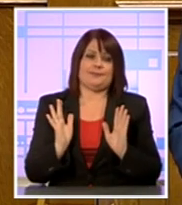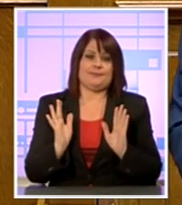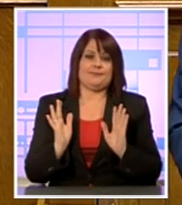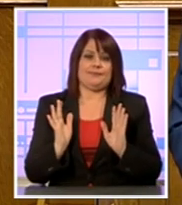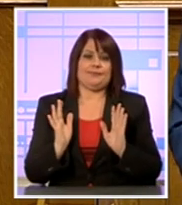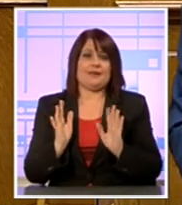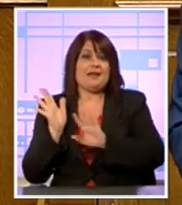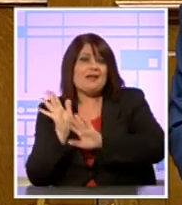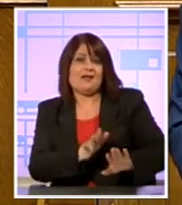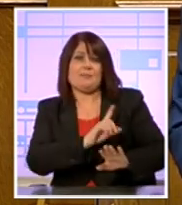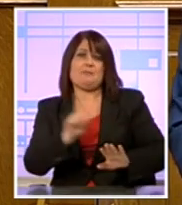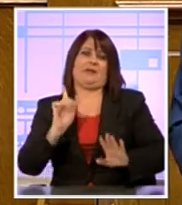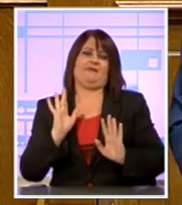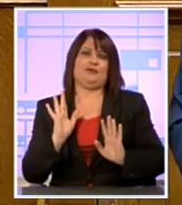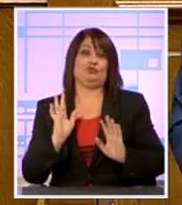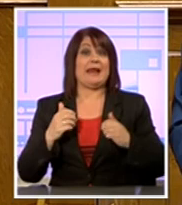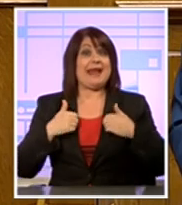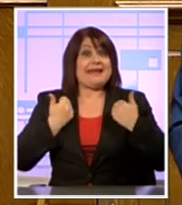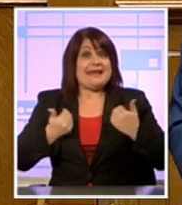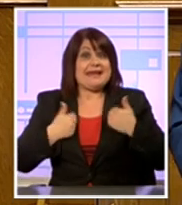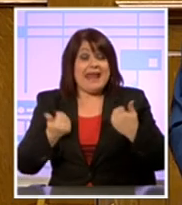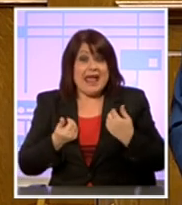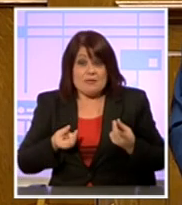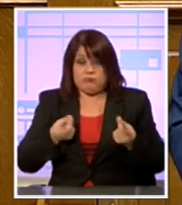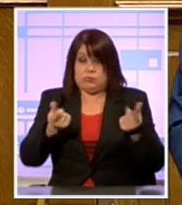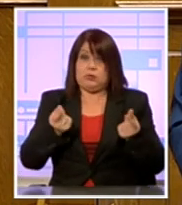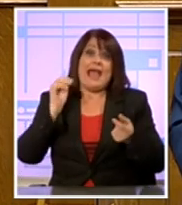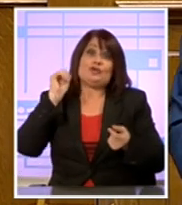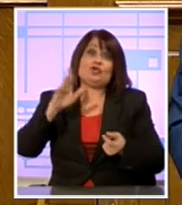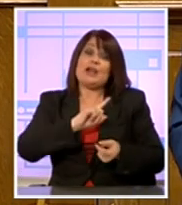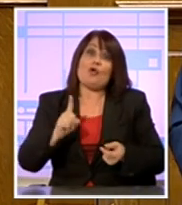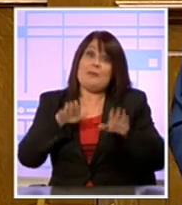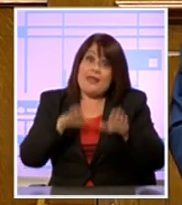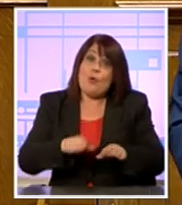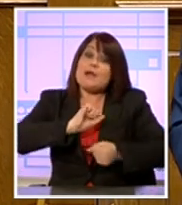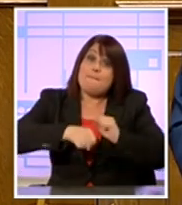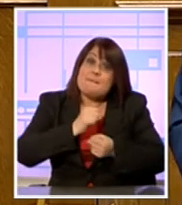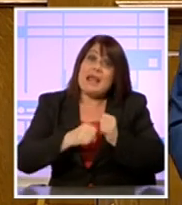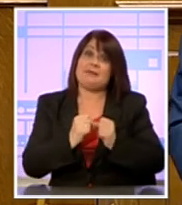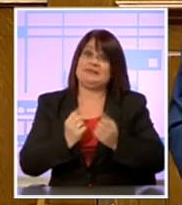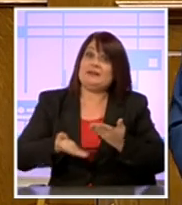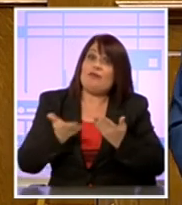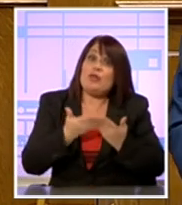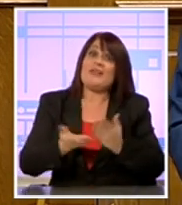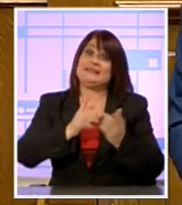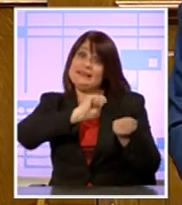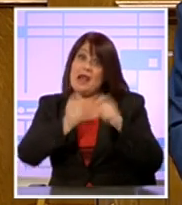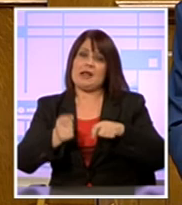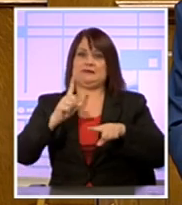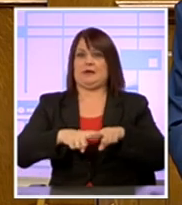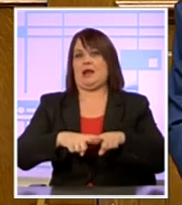μην την εγκαταλείπουμε. Η νέα γενιά να μην φεύγει στο εξωτερικό, να καθίσει, να παλέψει, να βοηθήσει, να την αλλάξει.